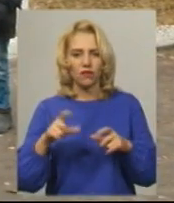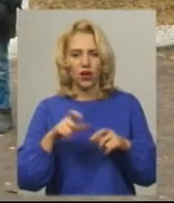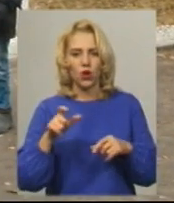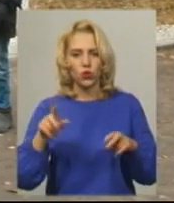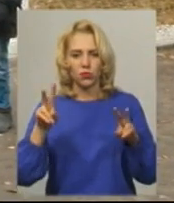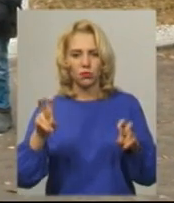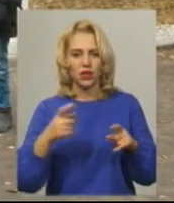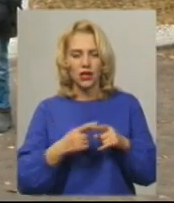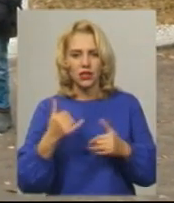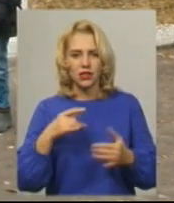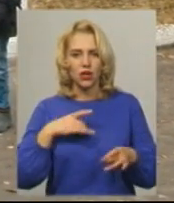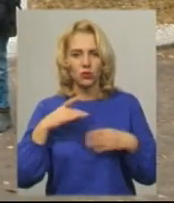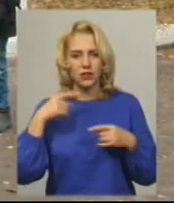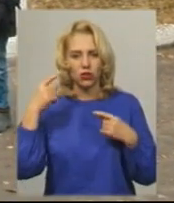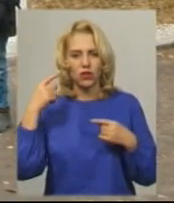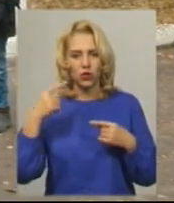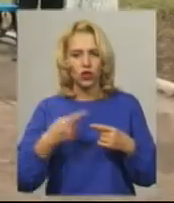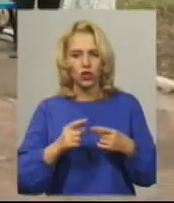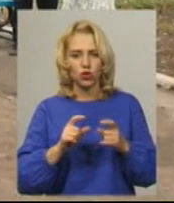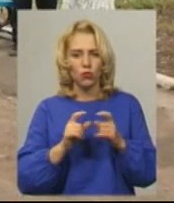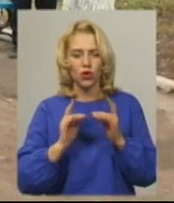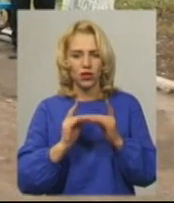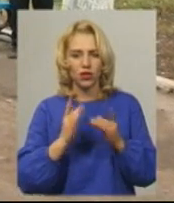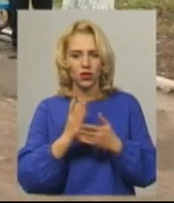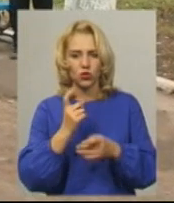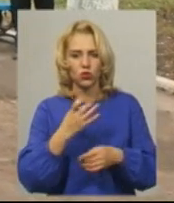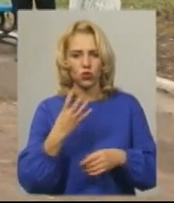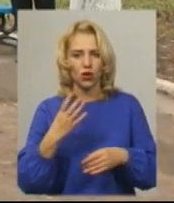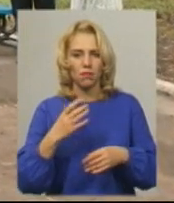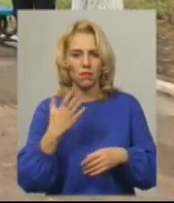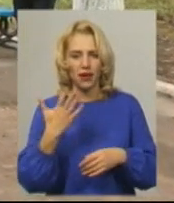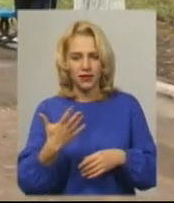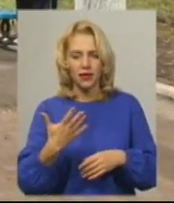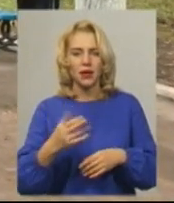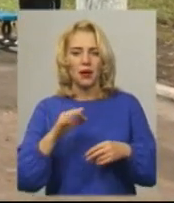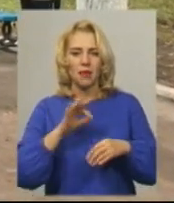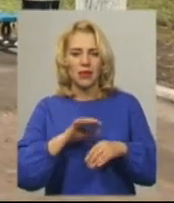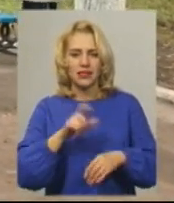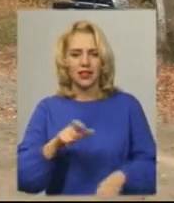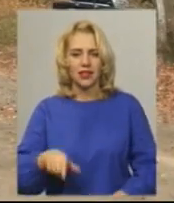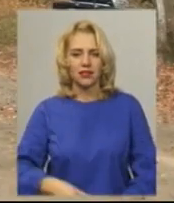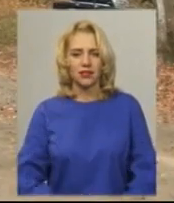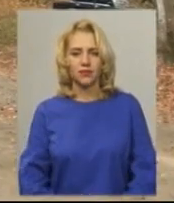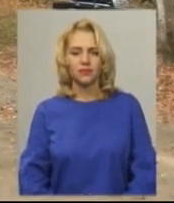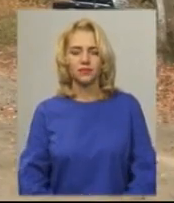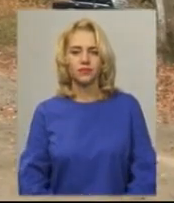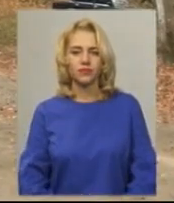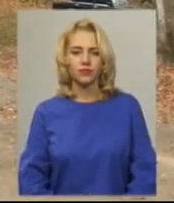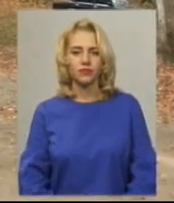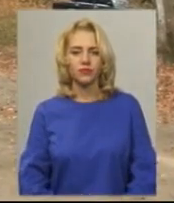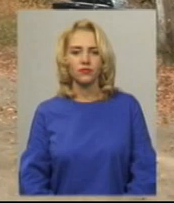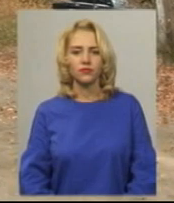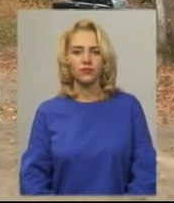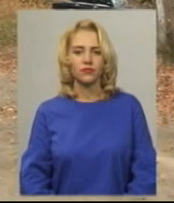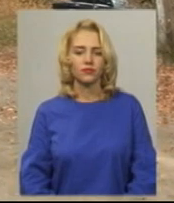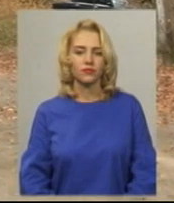психоневрологічному інтернаті перебуває 165 пацієнтів, каже директор закладу Леонід Ромадов. Михайло Жила, Катерина Шевчук, Юрій Чорний, Олександр